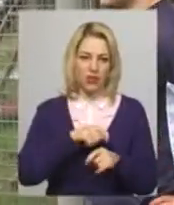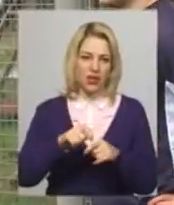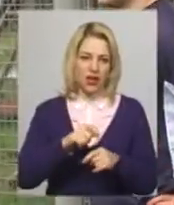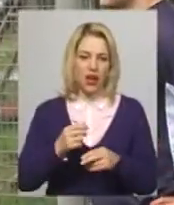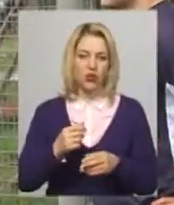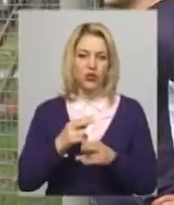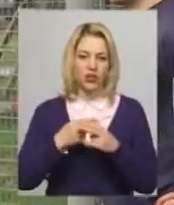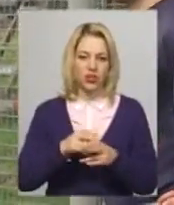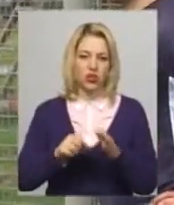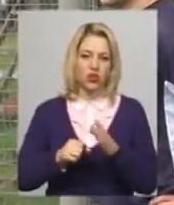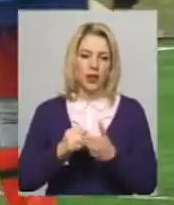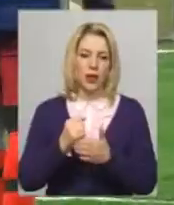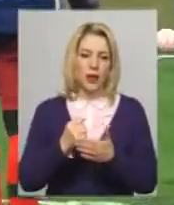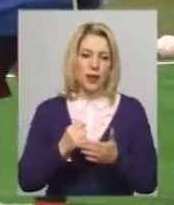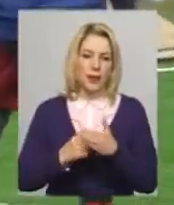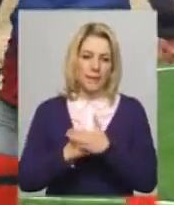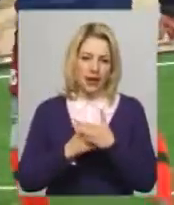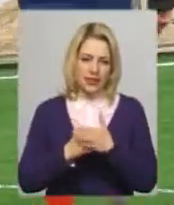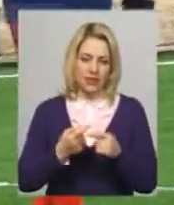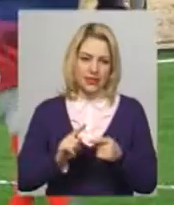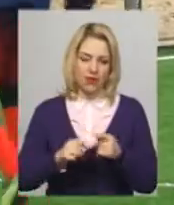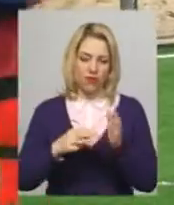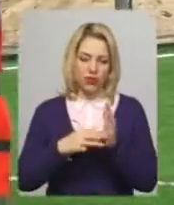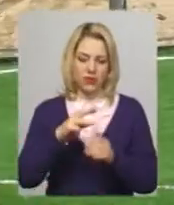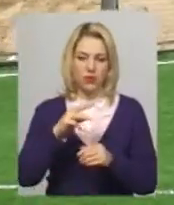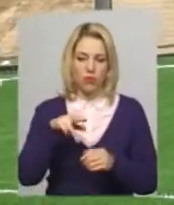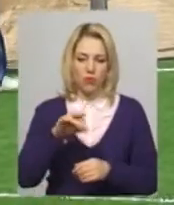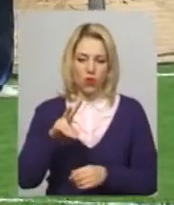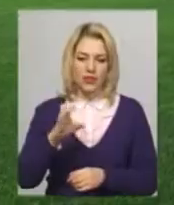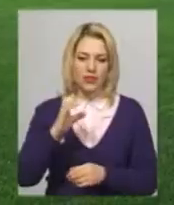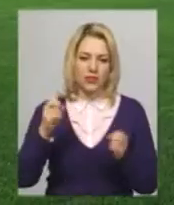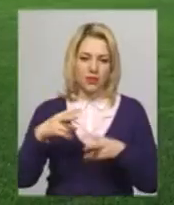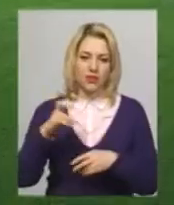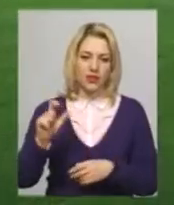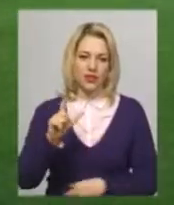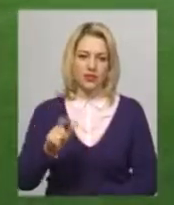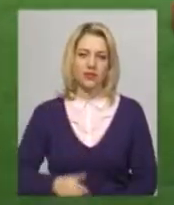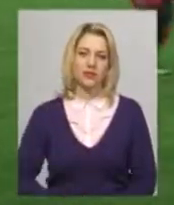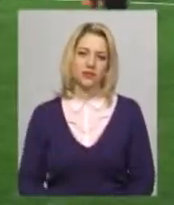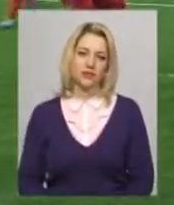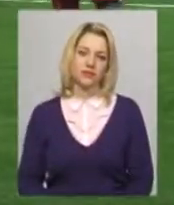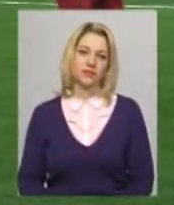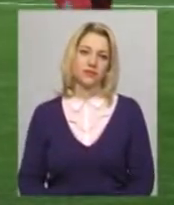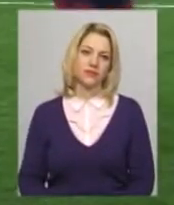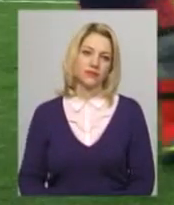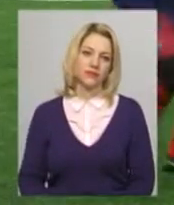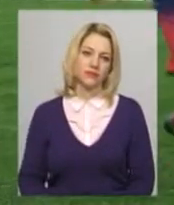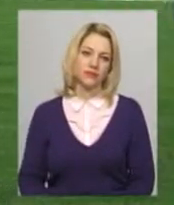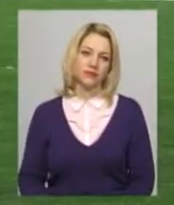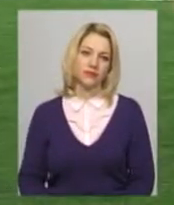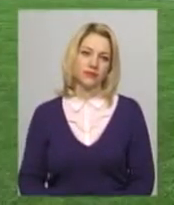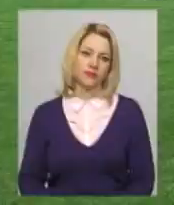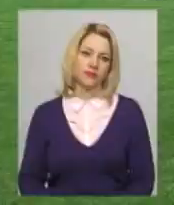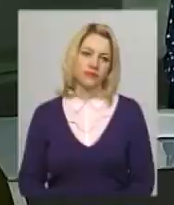бази восьмого окремого полку спеціального призначення сіл спеціальних операцій України. Тетяна Ворожцова, Олександр Горішевський. Новини, Поділля,